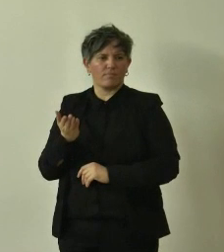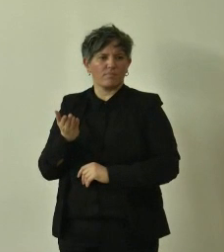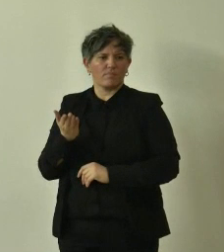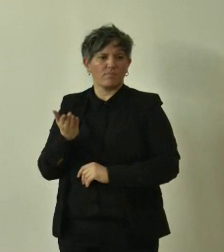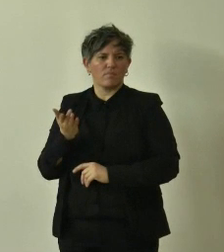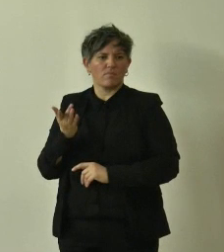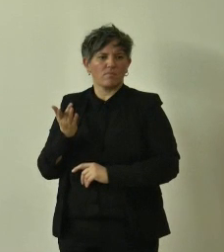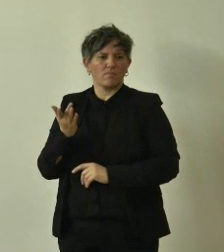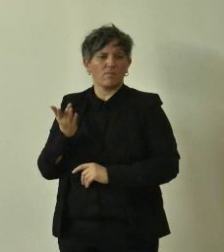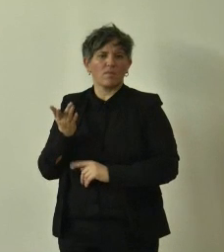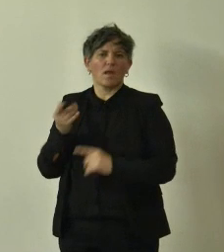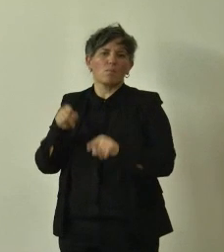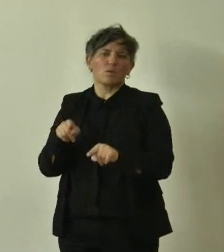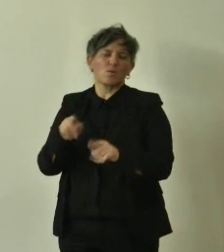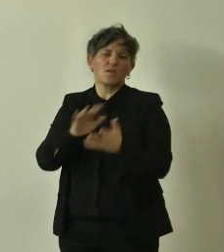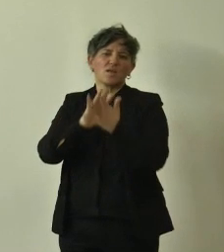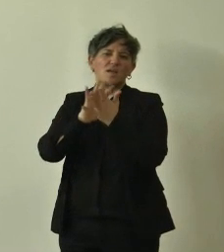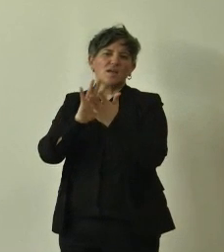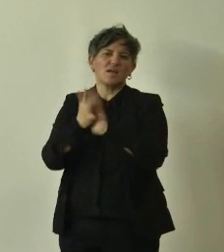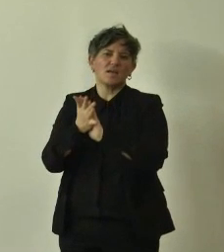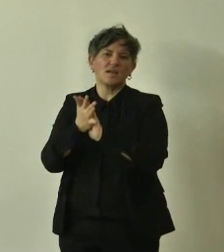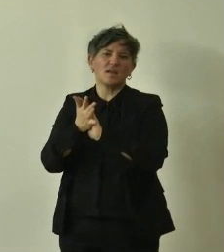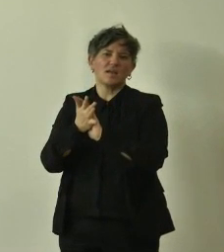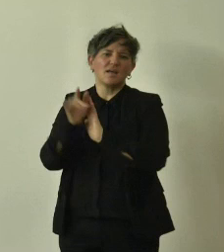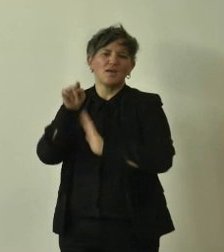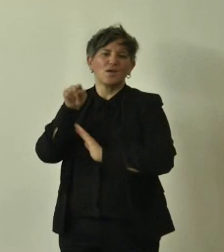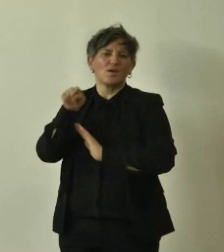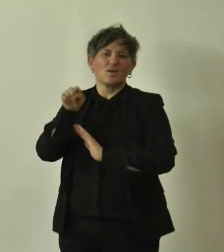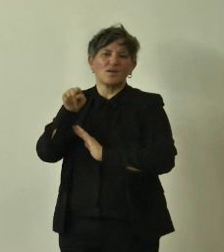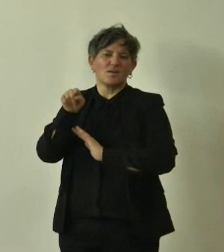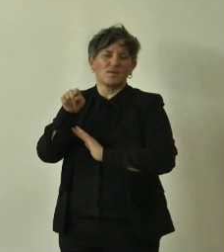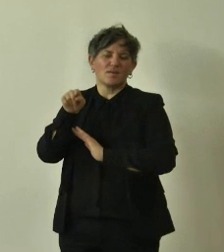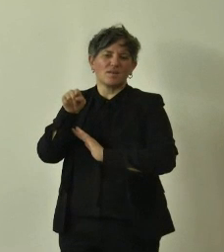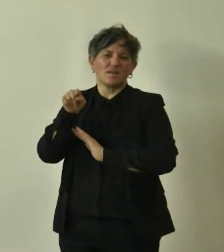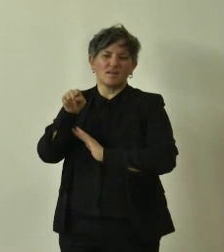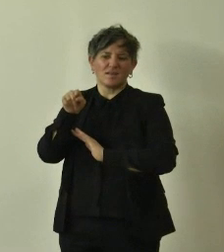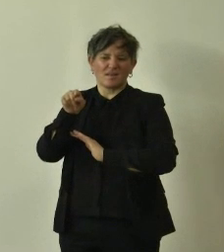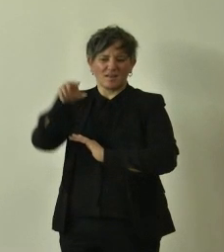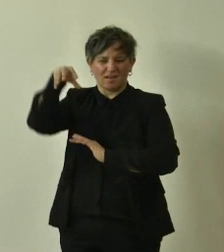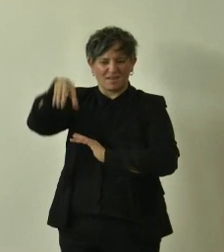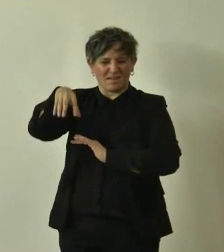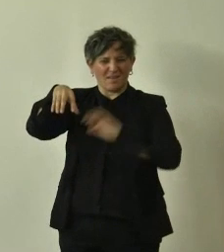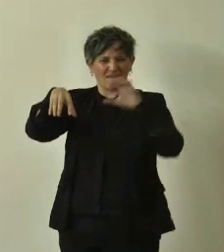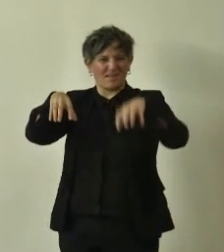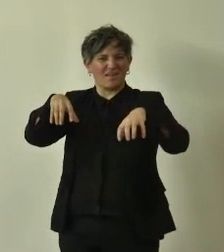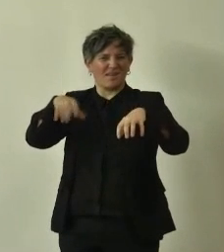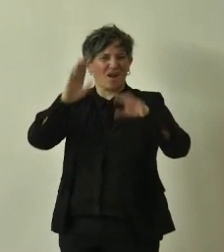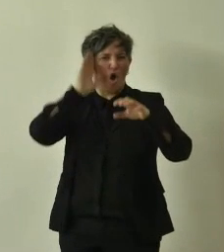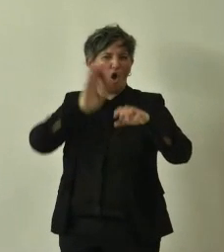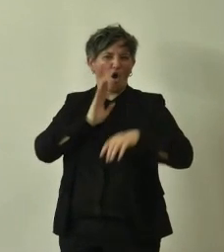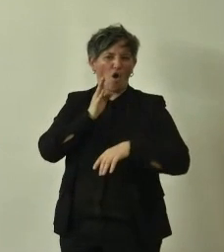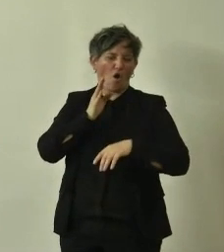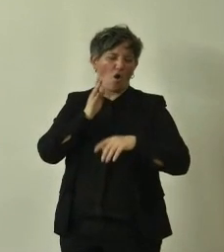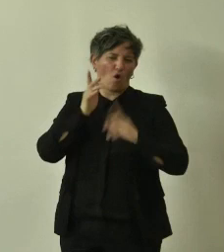coetaneo alla struttura, alla costruzione del convento all'interno del quale è ospitato